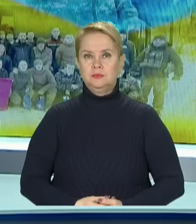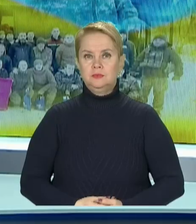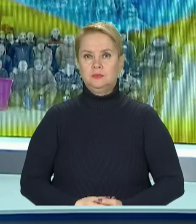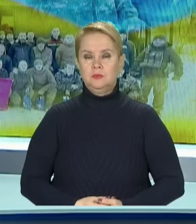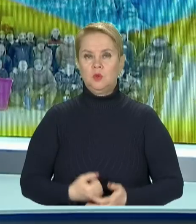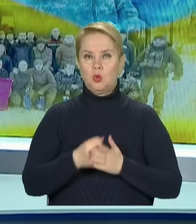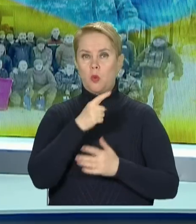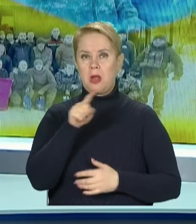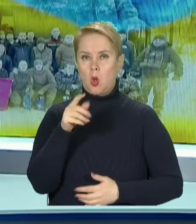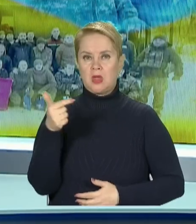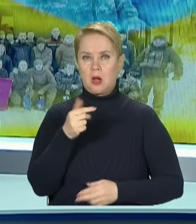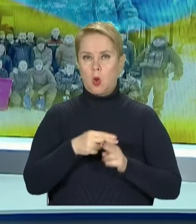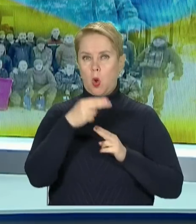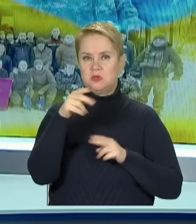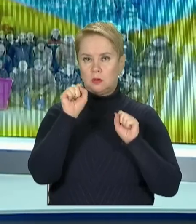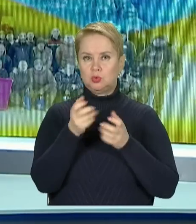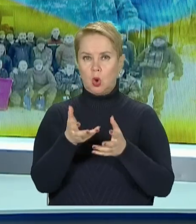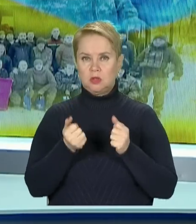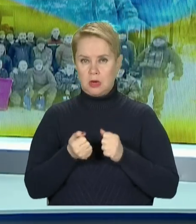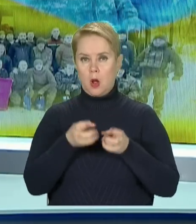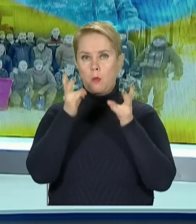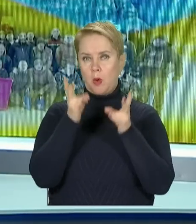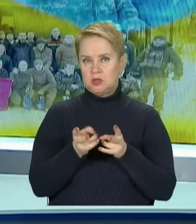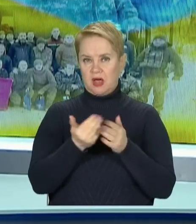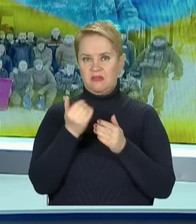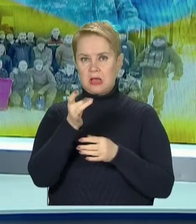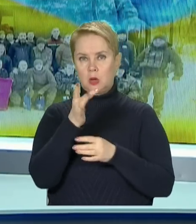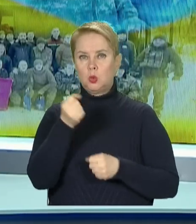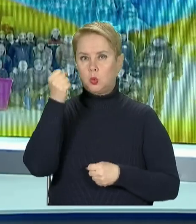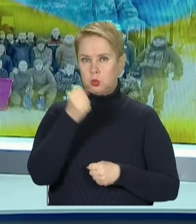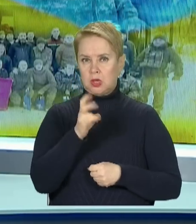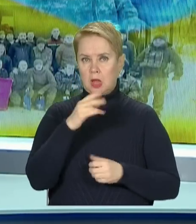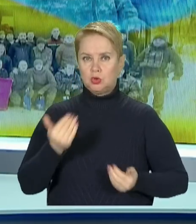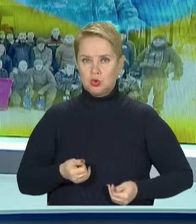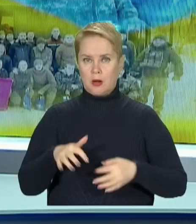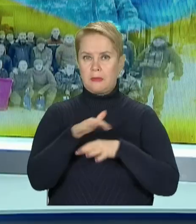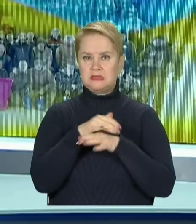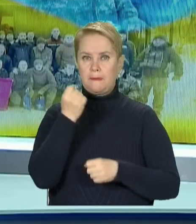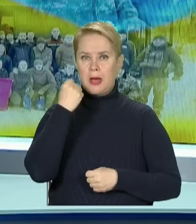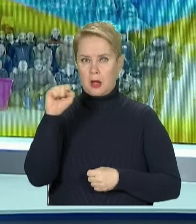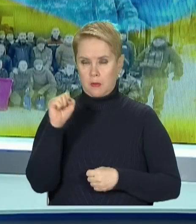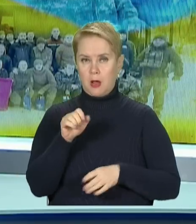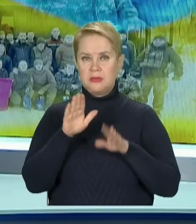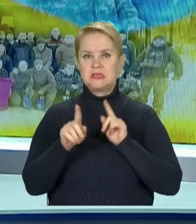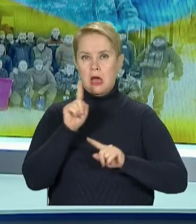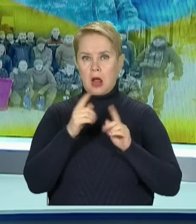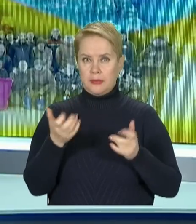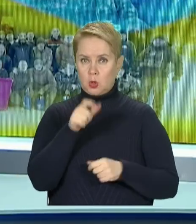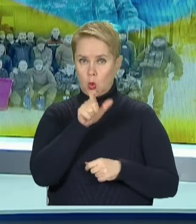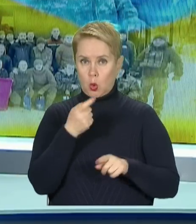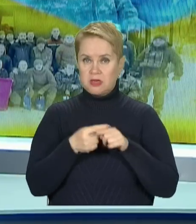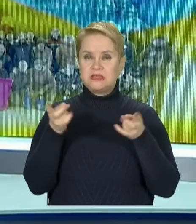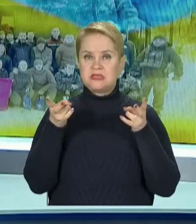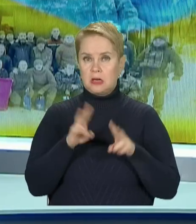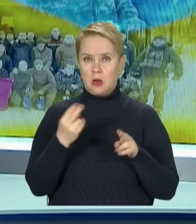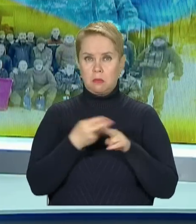До мільйона гривень компенсації можуть отримати постраждалі від ракетного удару на житловому масиві «Перемога». Міськрада підтримує людей, які